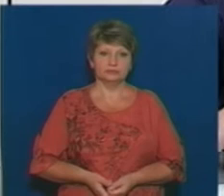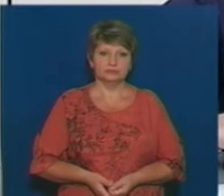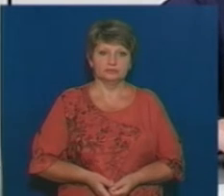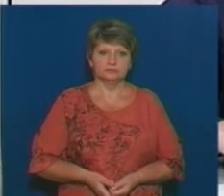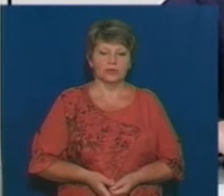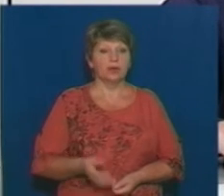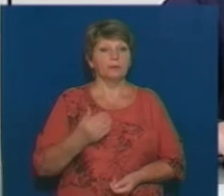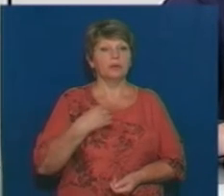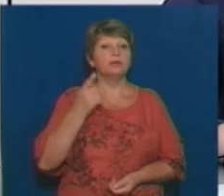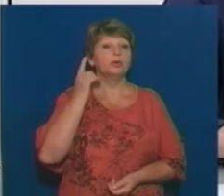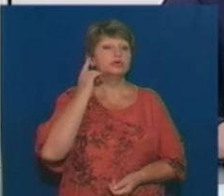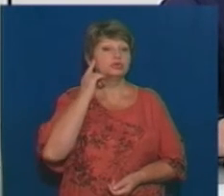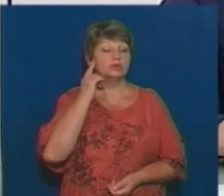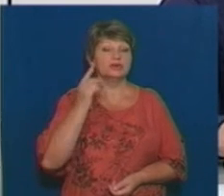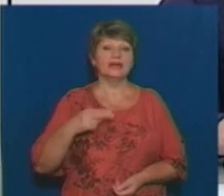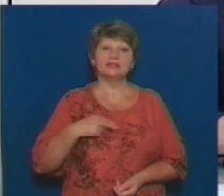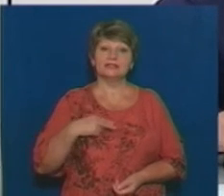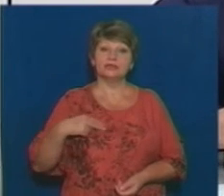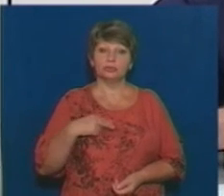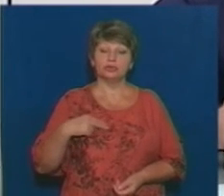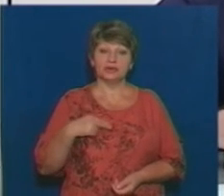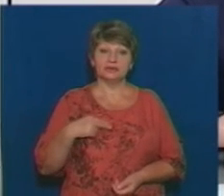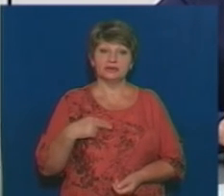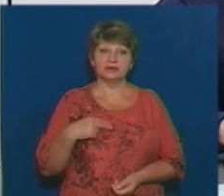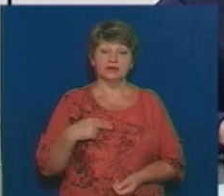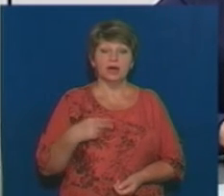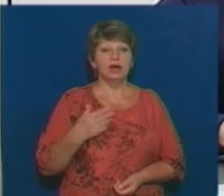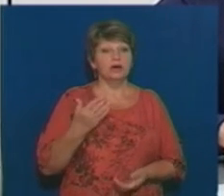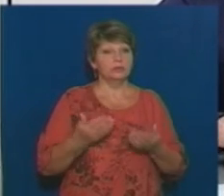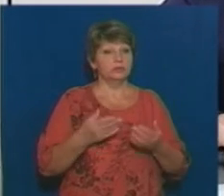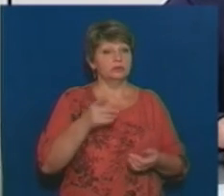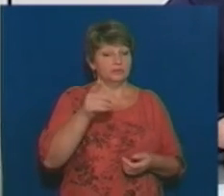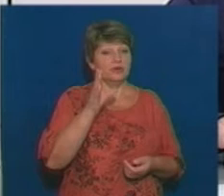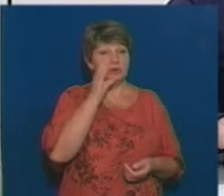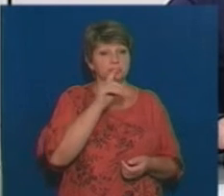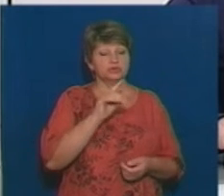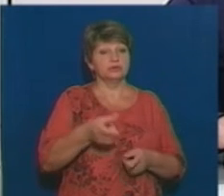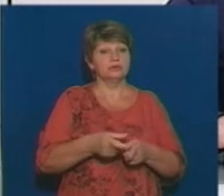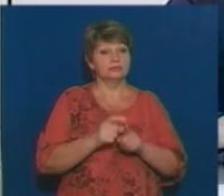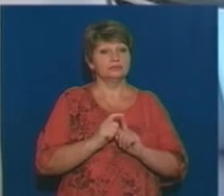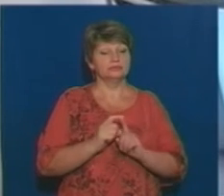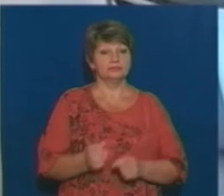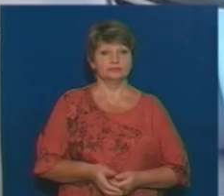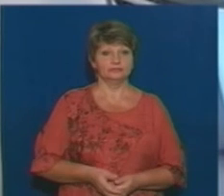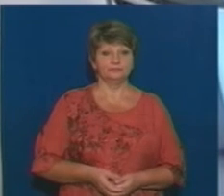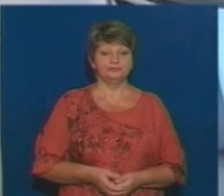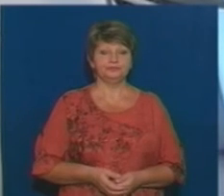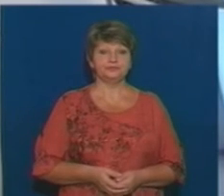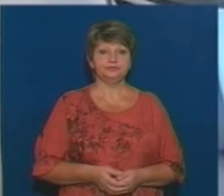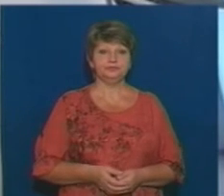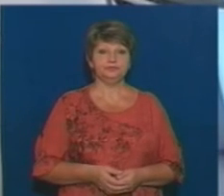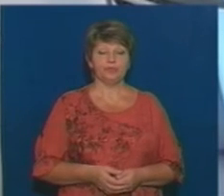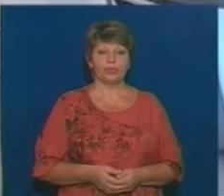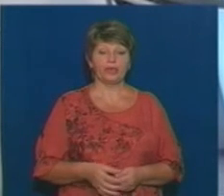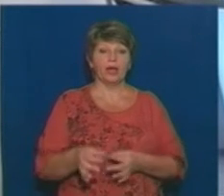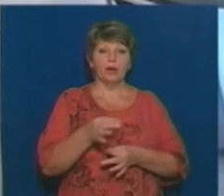Ми почули депутата, шановні гості, Сергію, можливо, маєте щось прокоментувати, чи Артури? Ну, прокоментувати